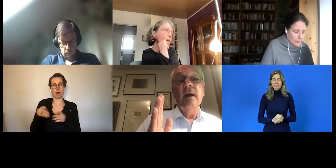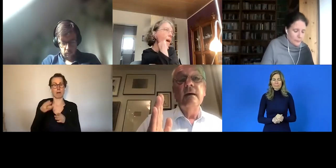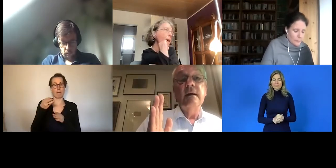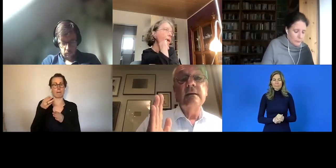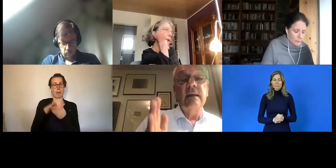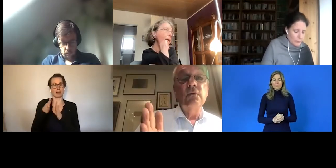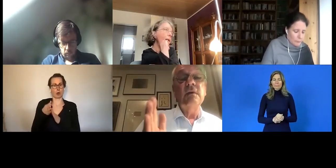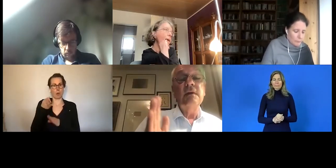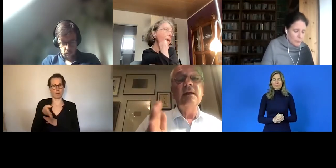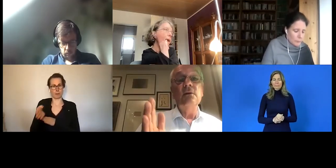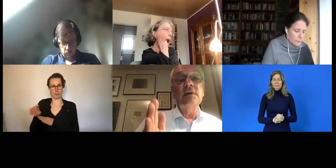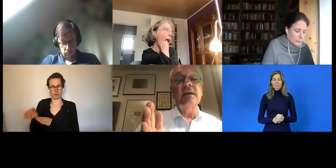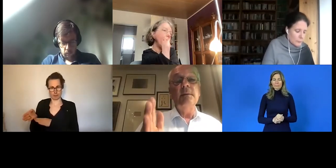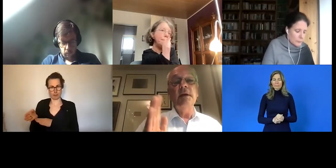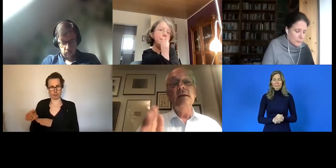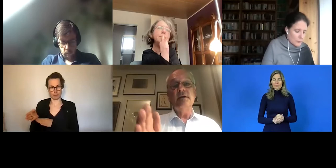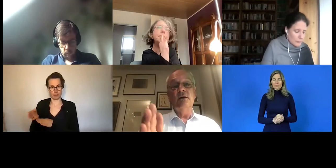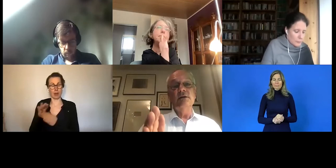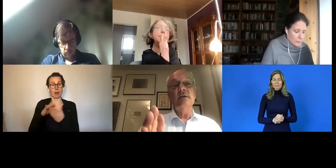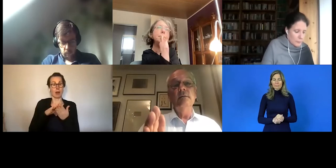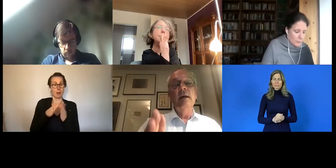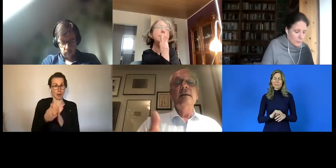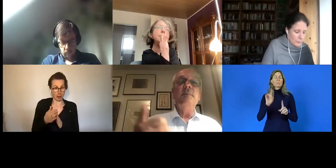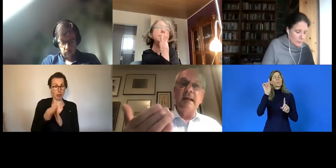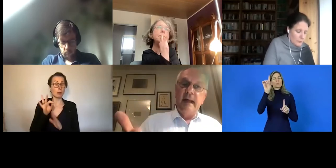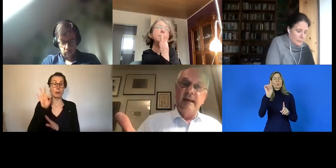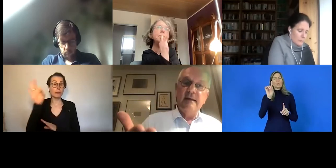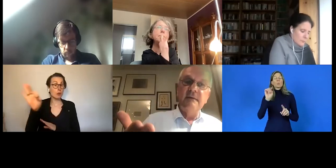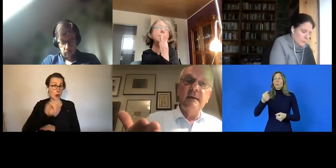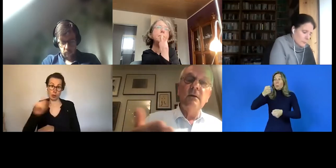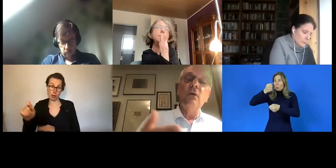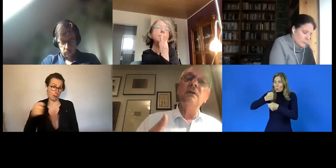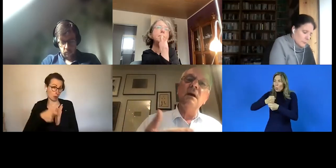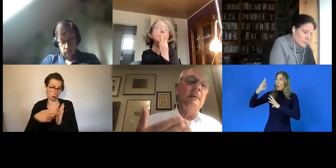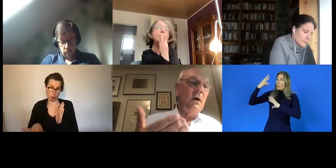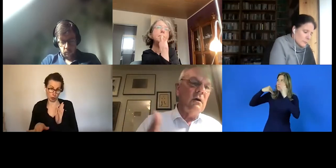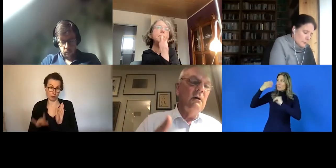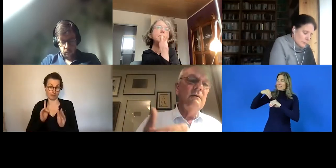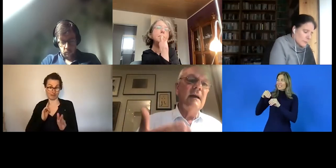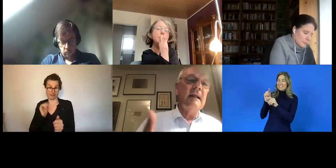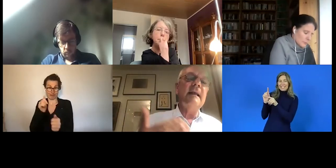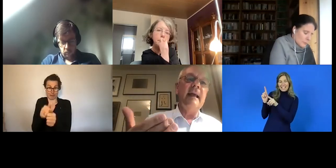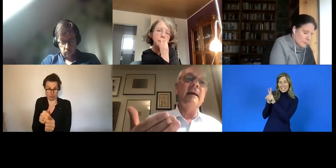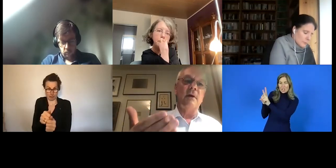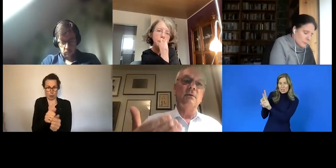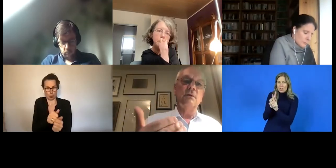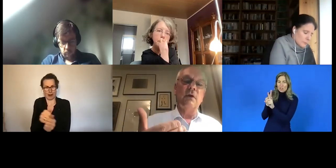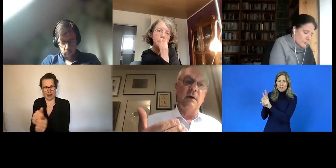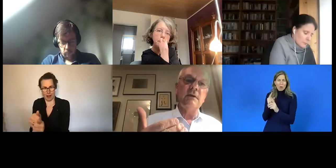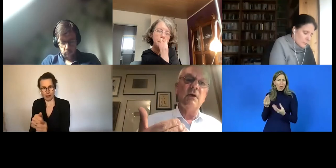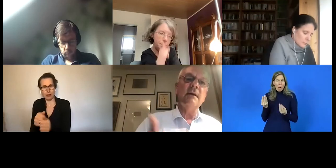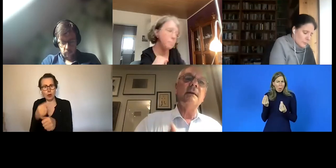die Unternehmen nichts kosten, die begleitet werden und die aber auch wirklich länger